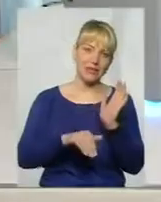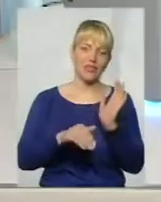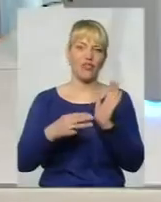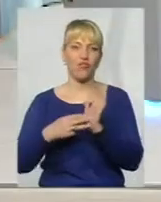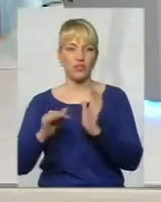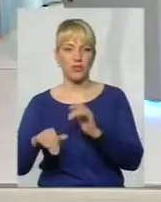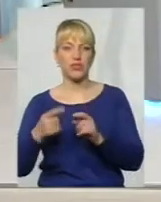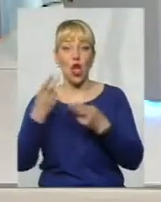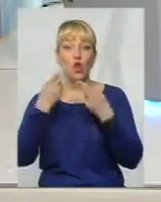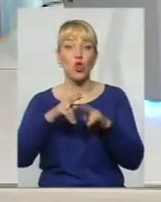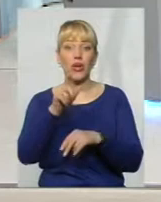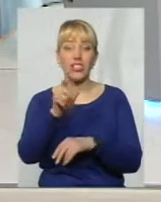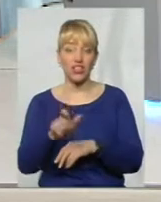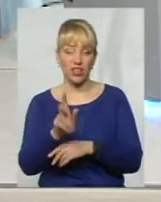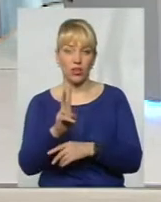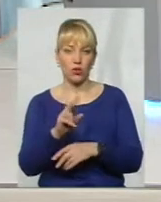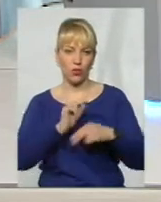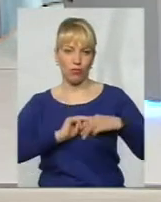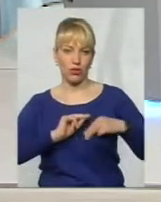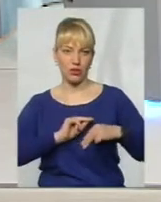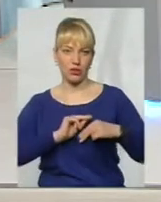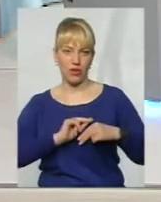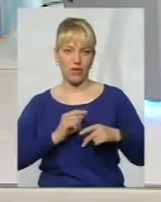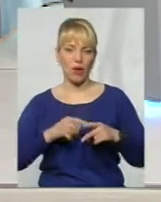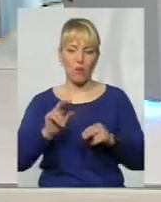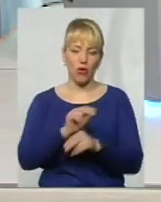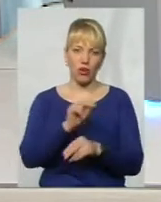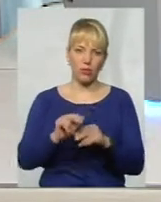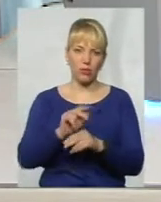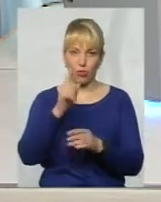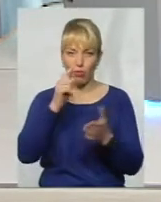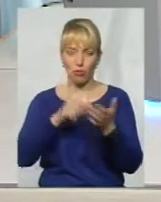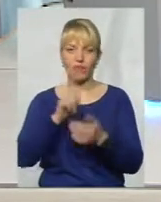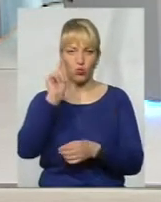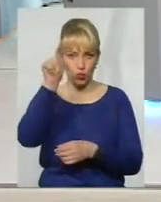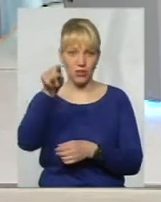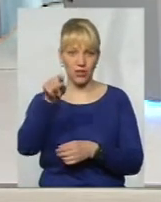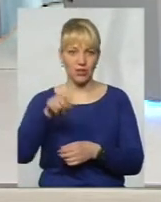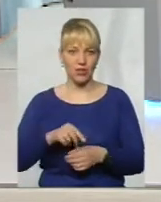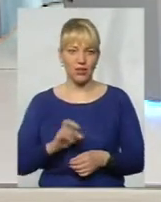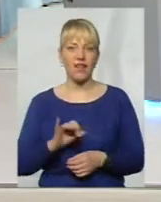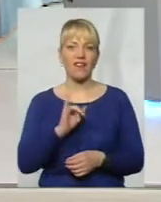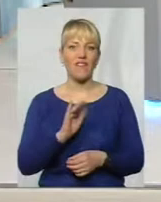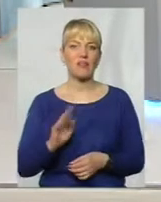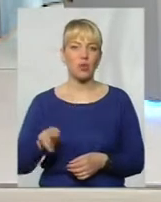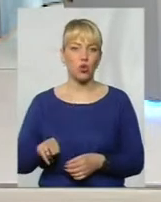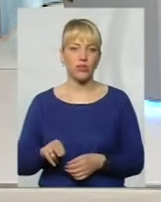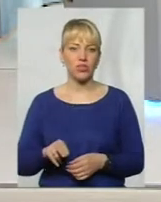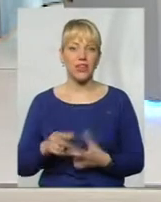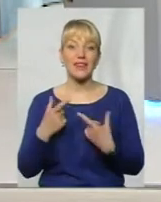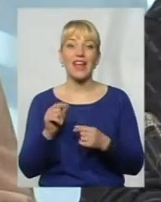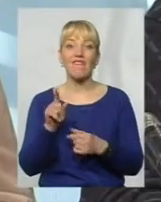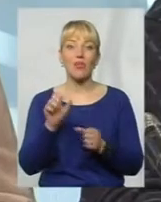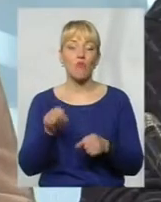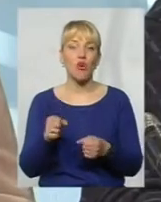працював чи по есплуатації, чи по ремонту і попав туди так, як Іван Петрович. Де він